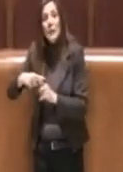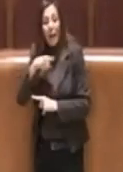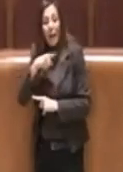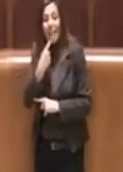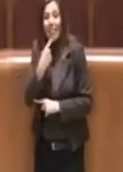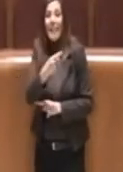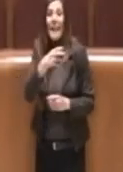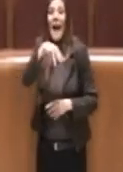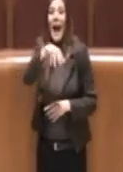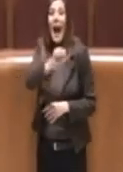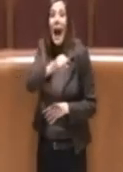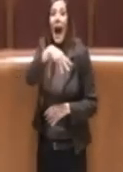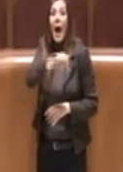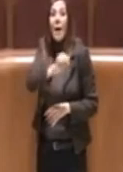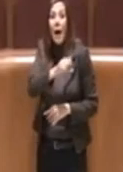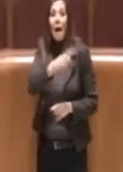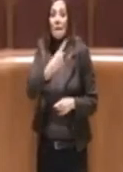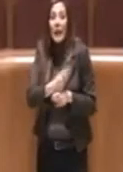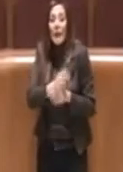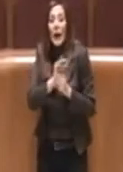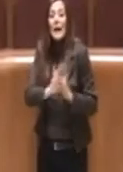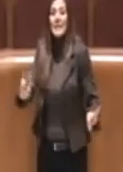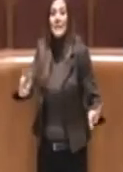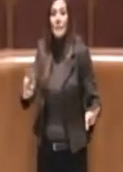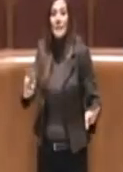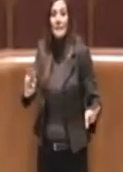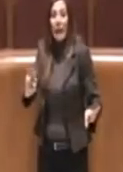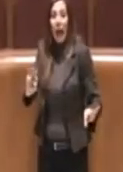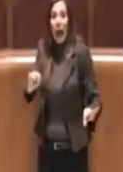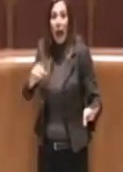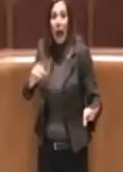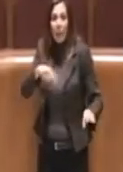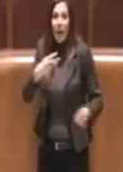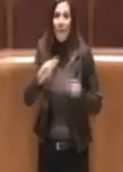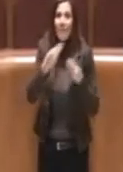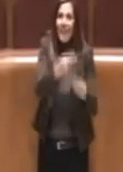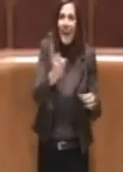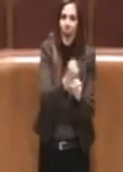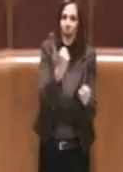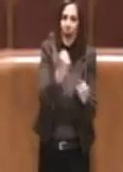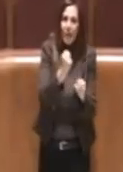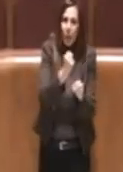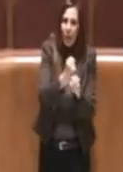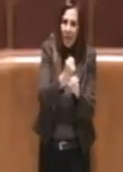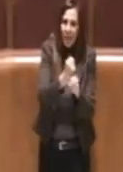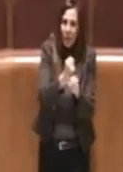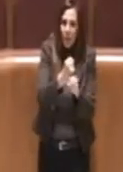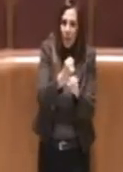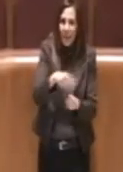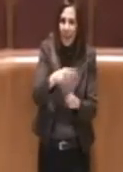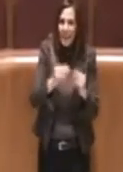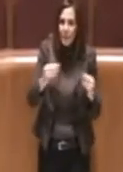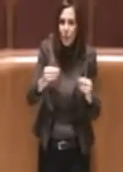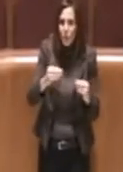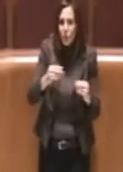lavoratori abbiano effettivamente tutte le quantità di DPI. Pertanto la maggioranza si asterrà a questo ordine del giorno. Grazie.